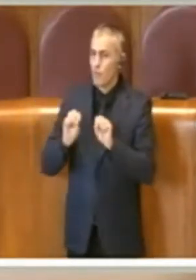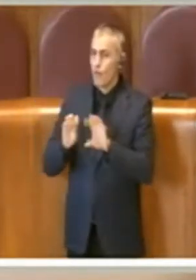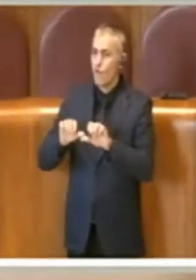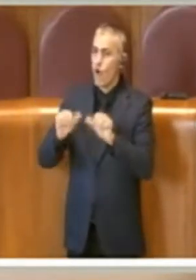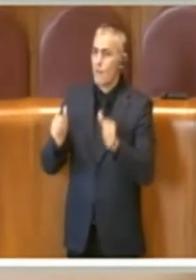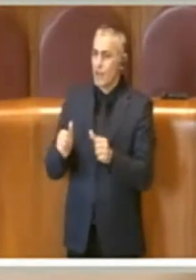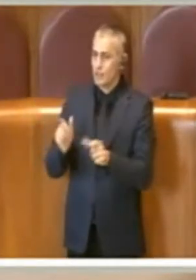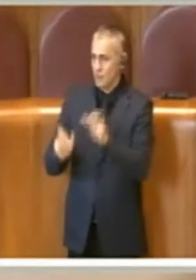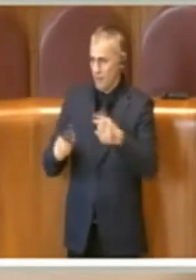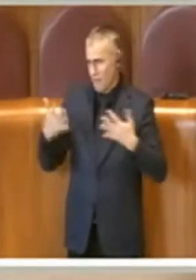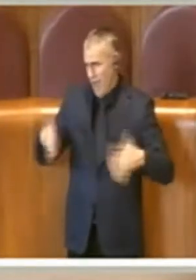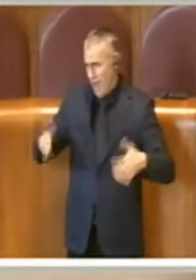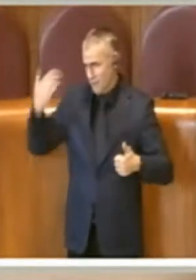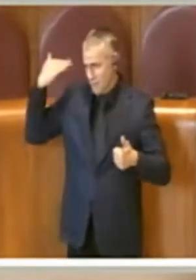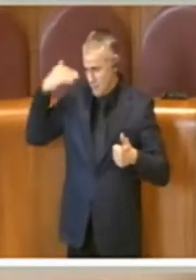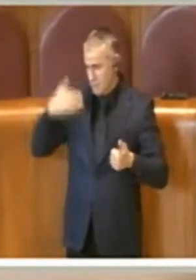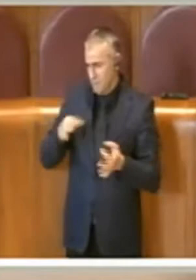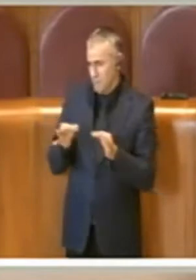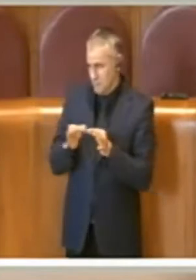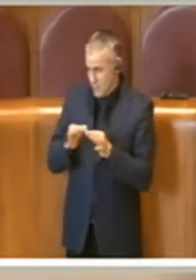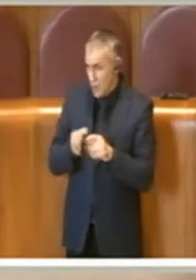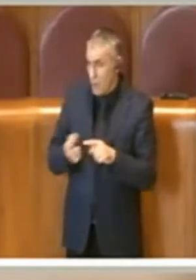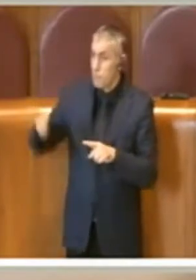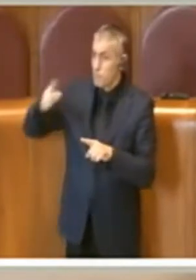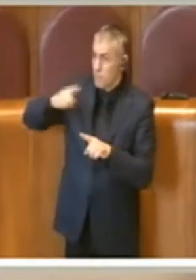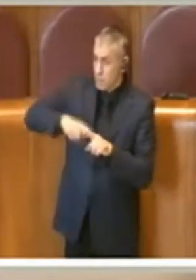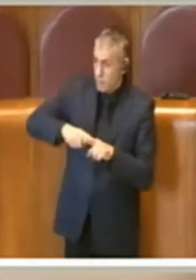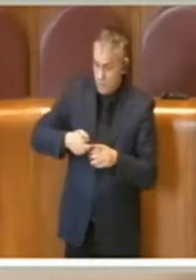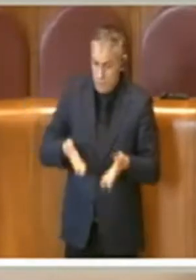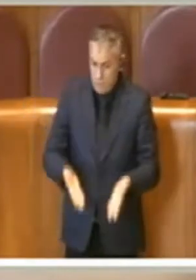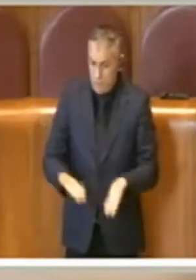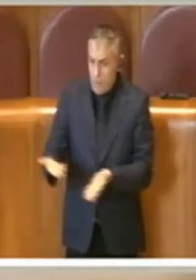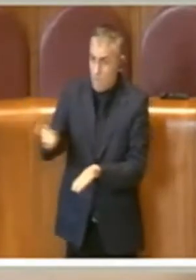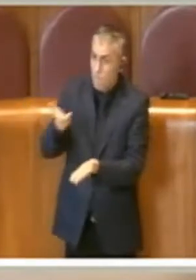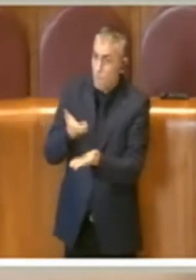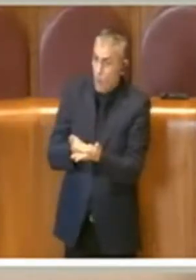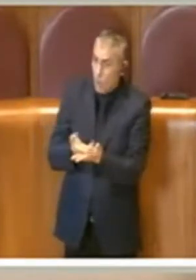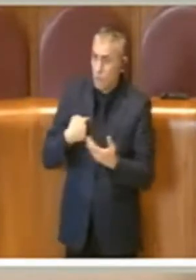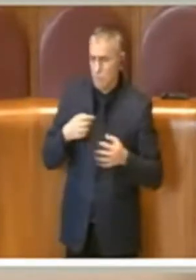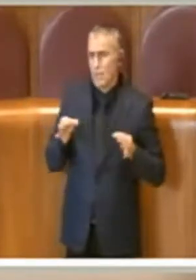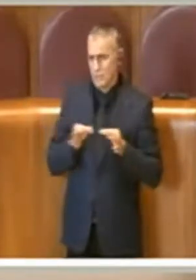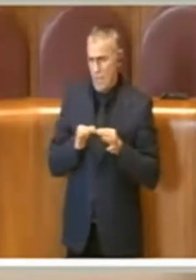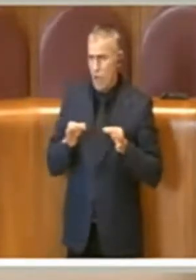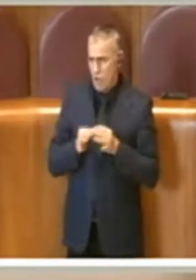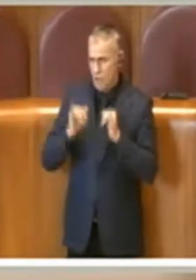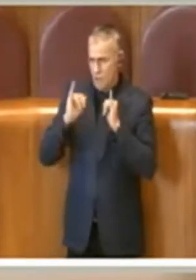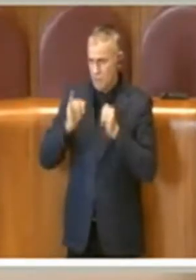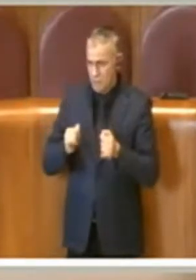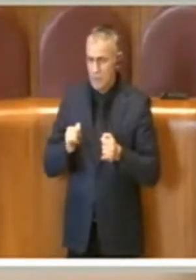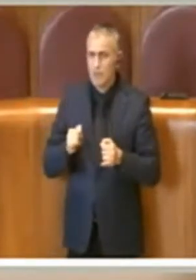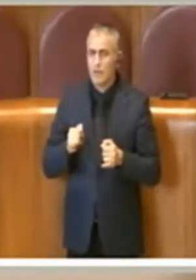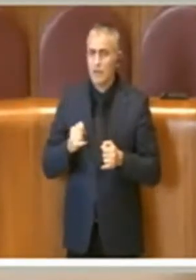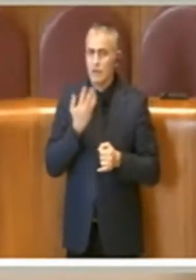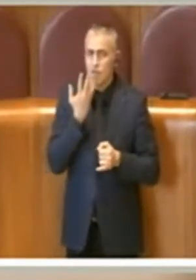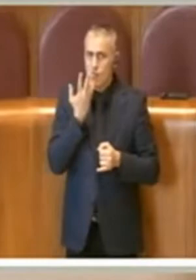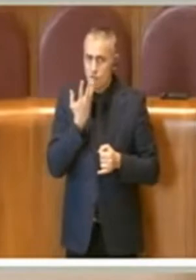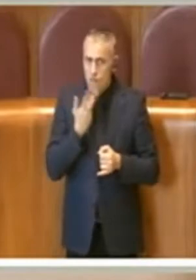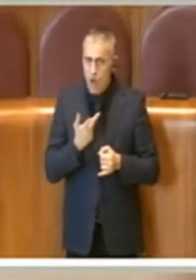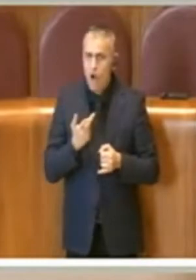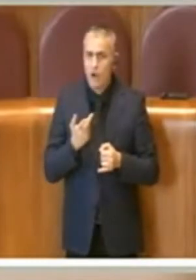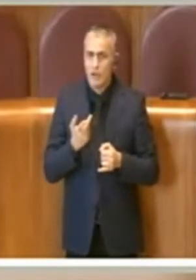personale eccetera, anche con questa proposta siamo d'accordo, ovvero quella di prevedere